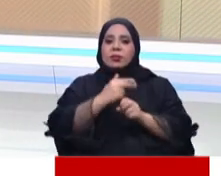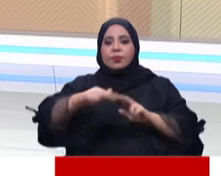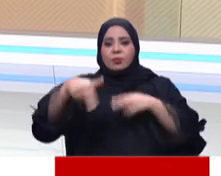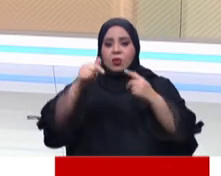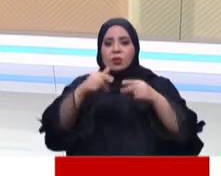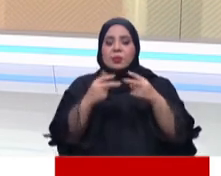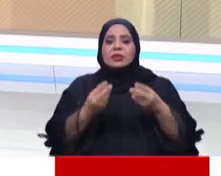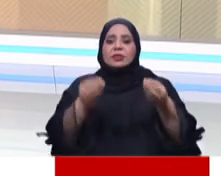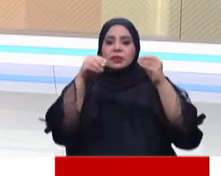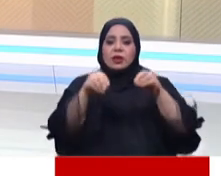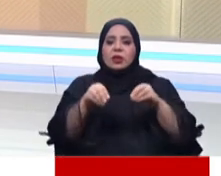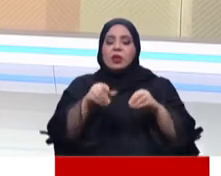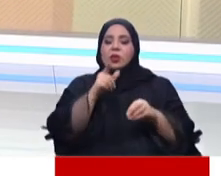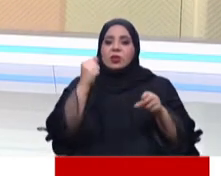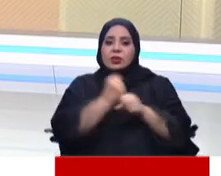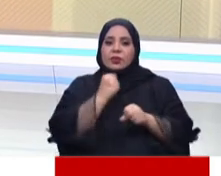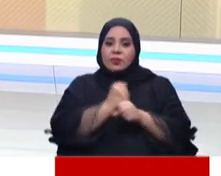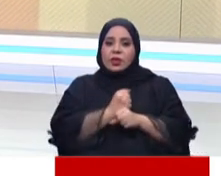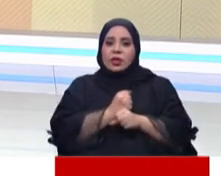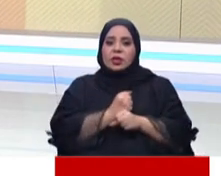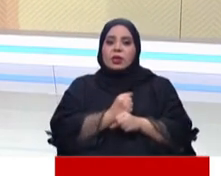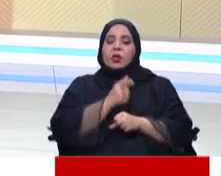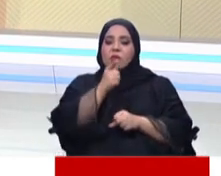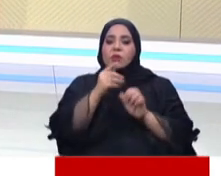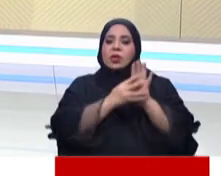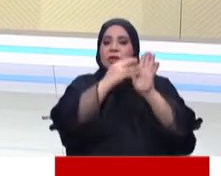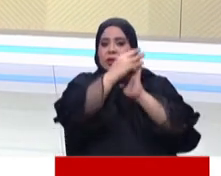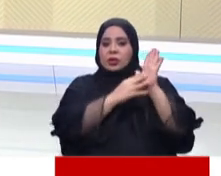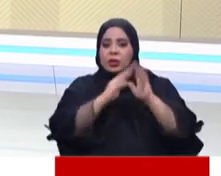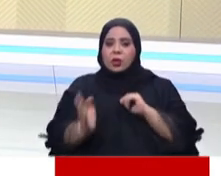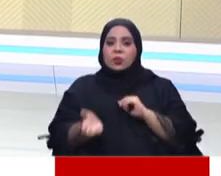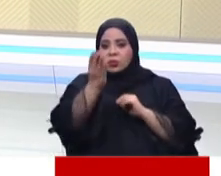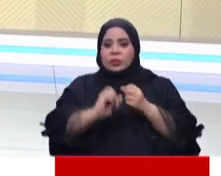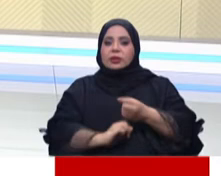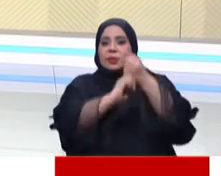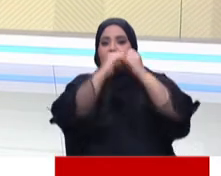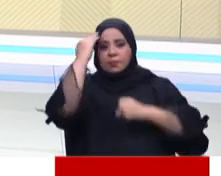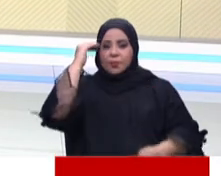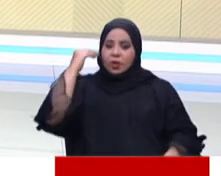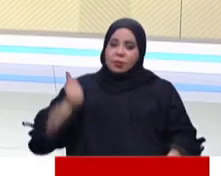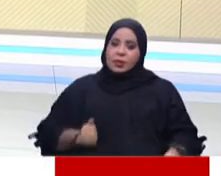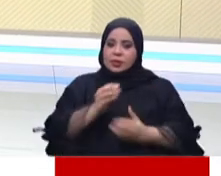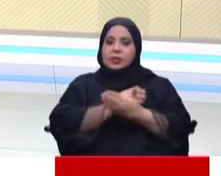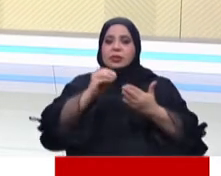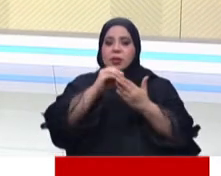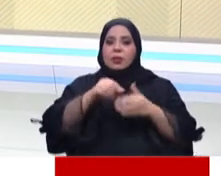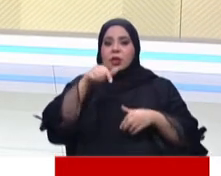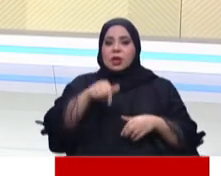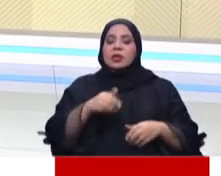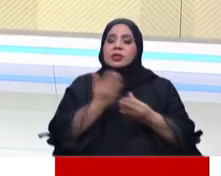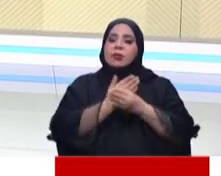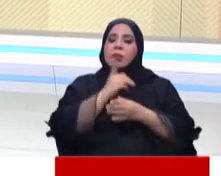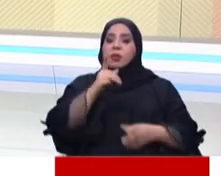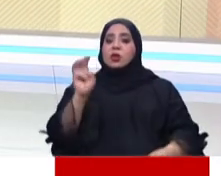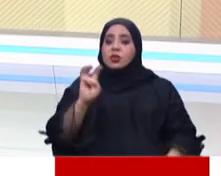بعد وبما يحقق تنفيذ مفردات الخطة الوطنية لنهوض المرأة البحرينية وتعزيز حضورها كونها